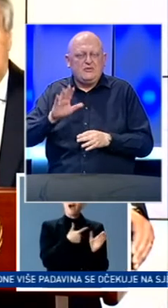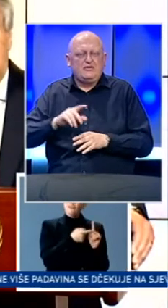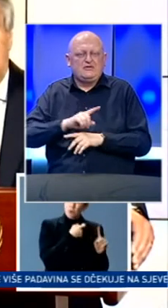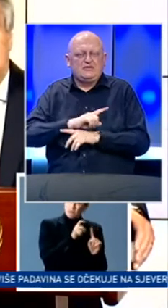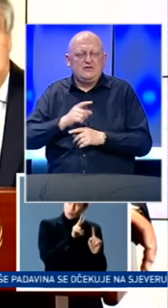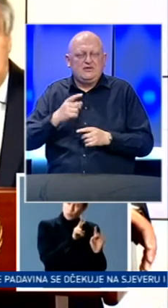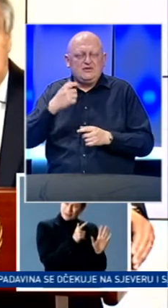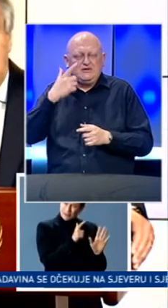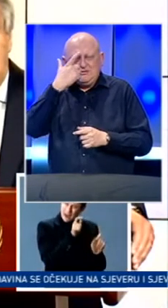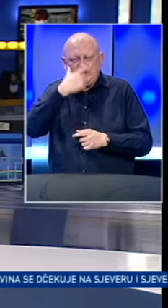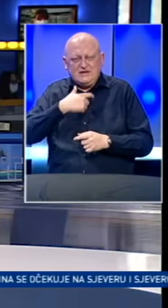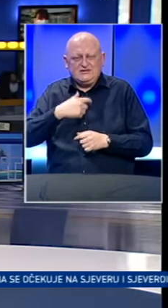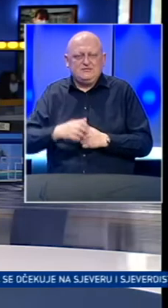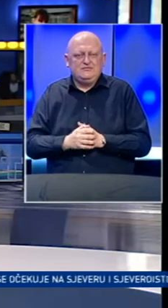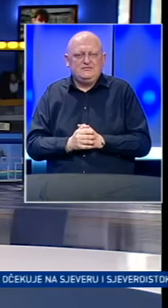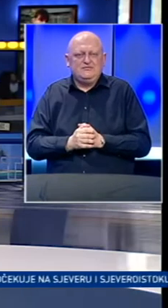rasi.